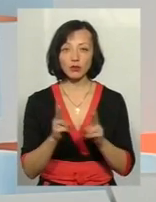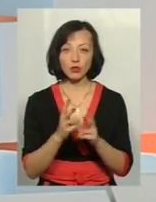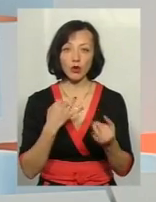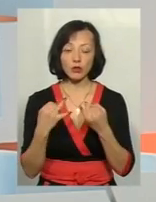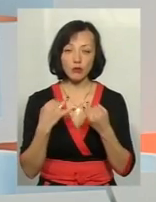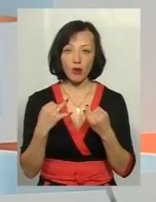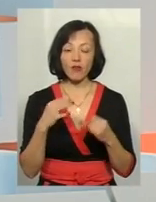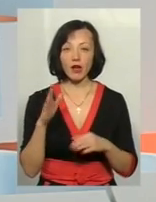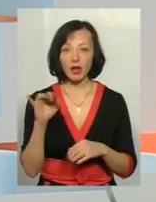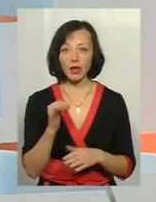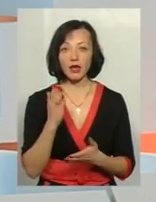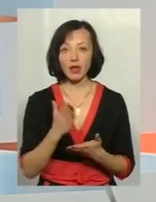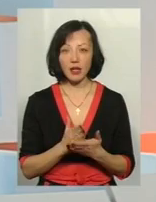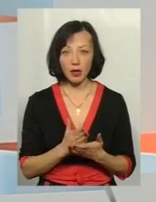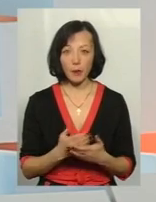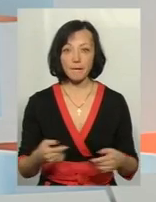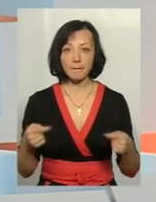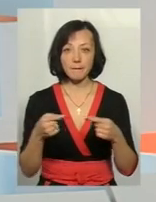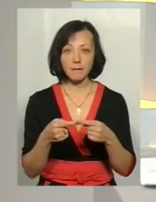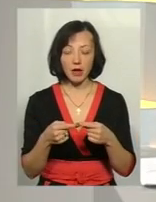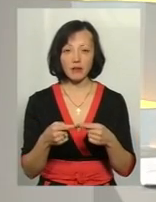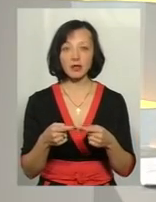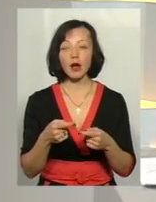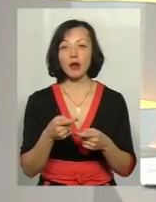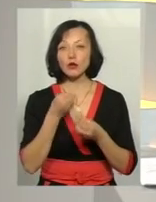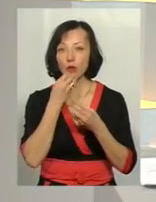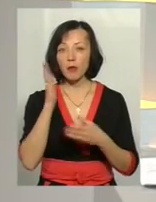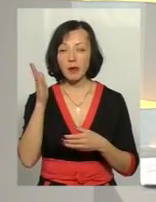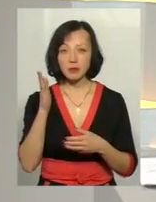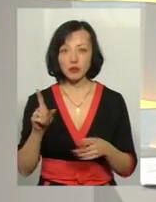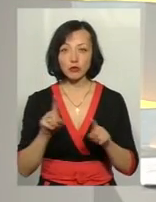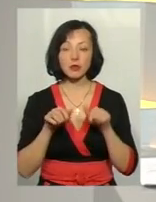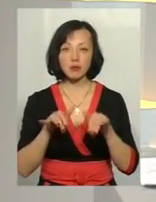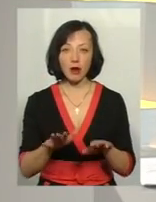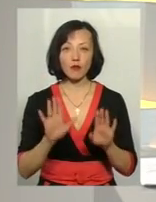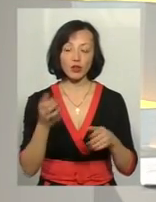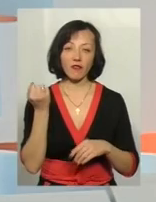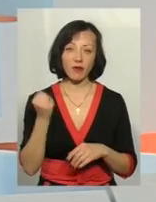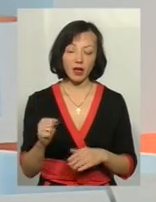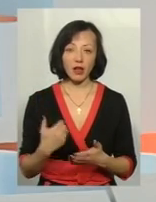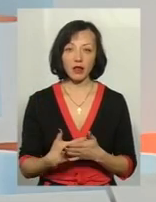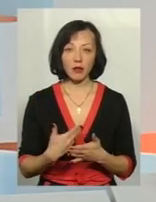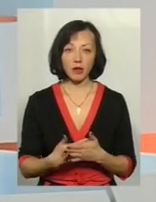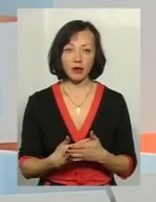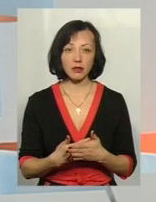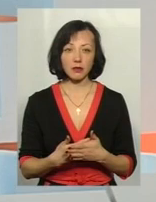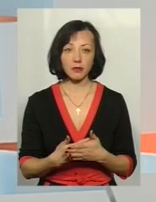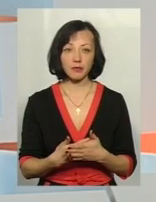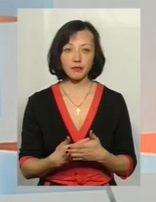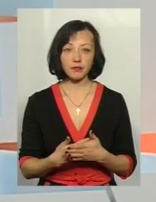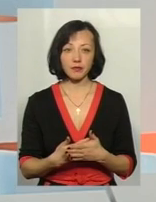розмова і вже є певна добра перспектива для того, що справа буде виграна, скажімо, по крайній мірі,